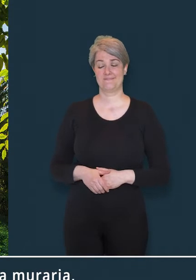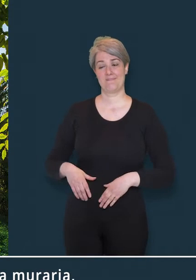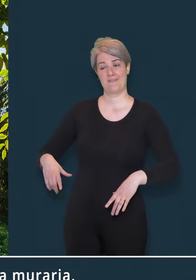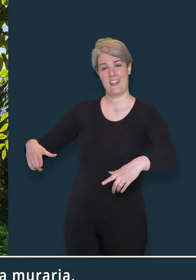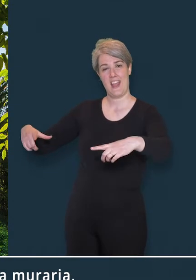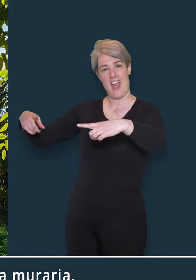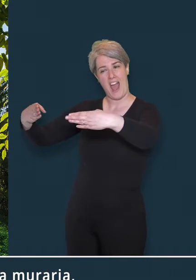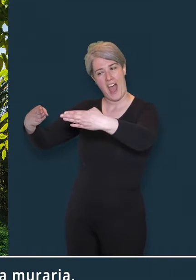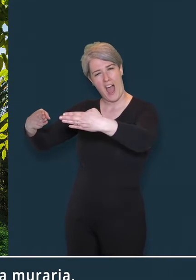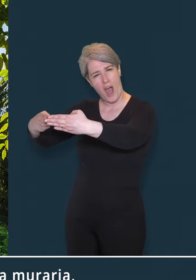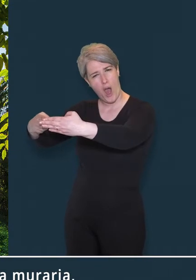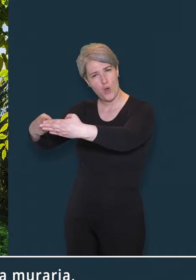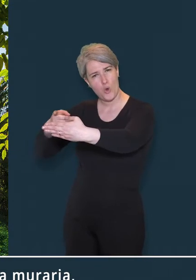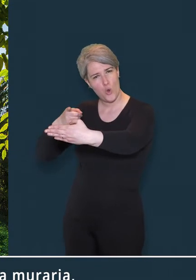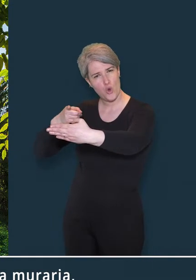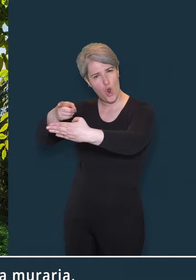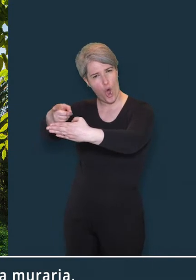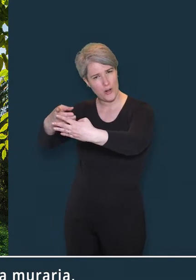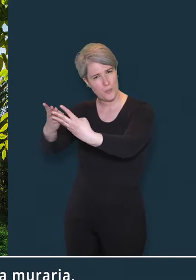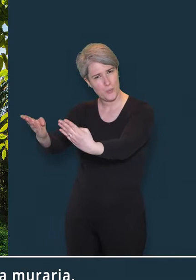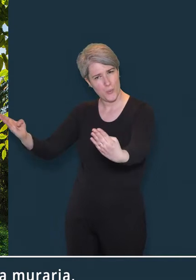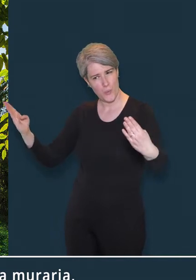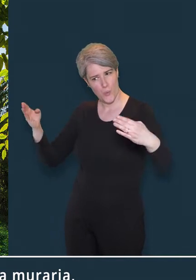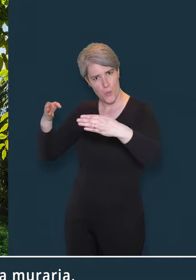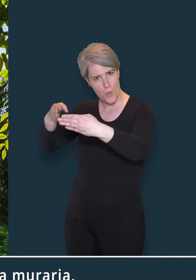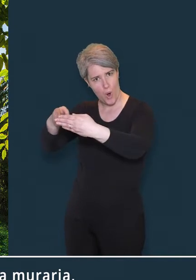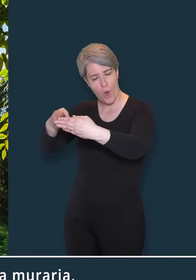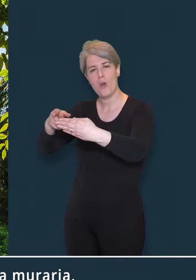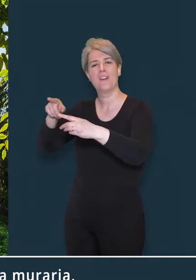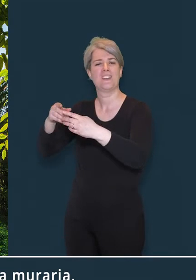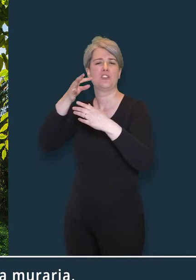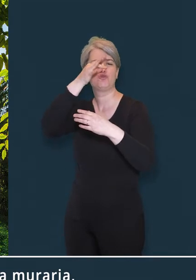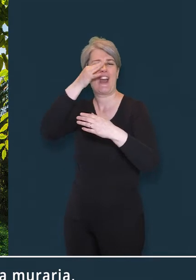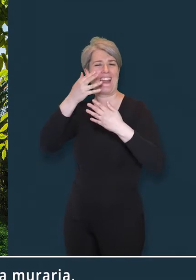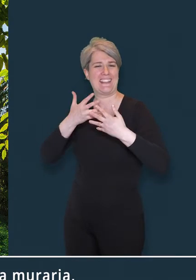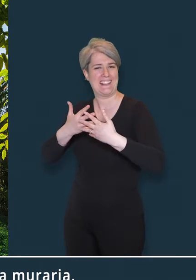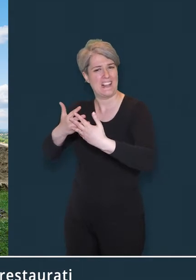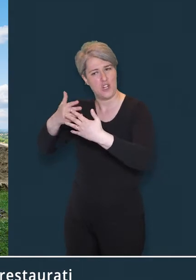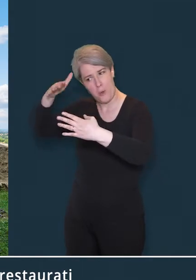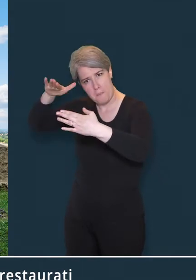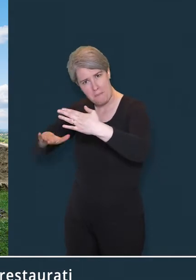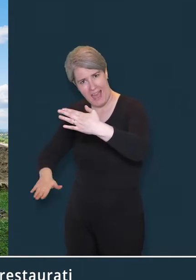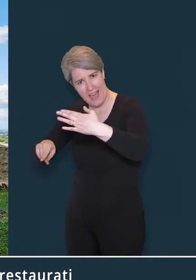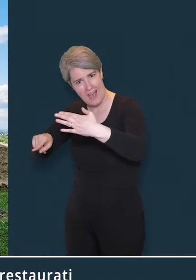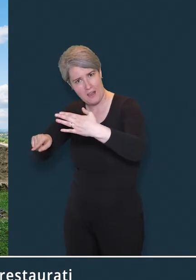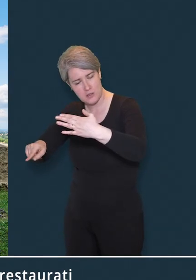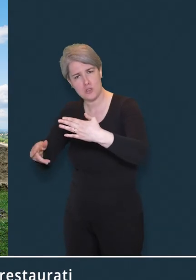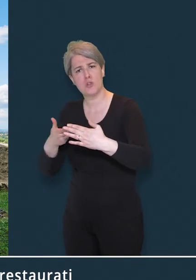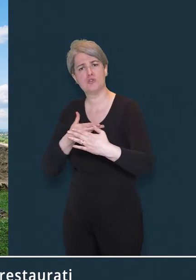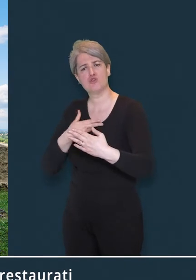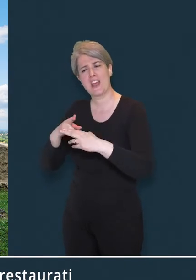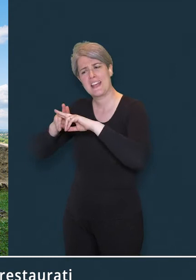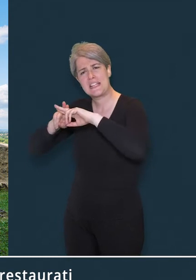Nell'angolo più a nord della cinta muraria nella parte più bassa del giardino si trovano i resti